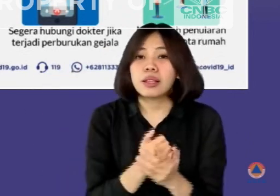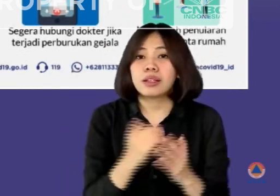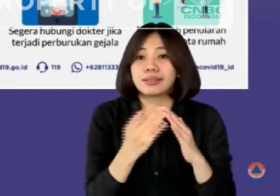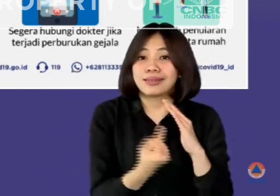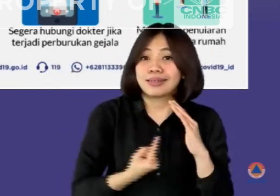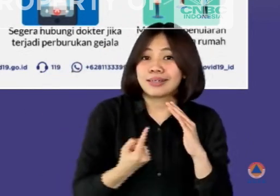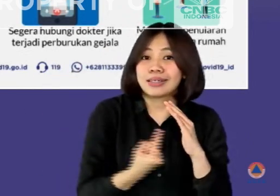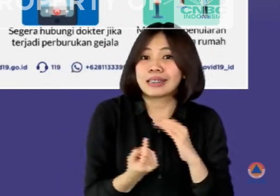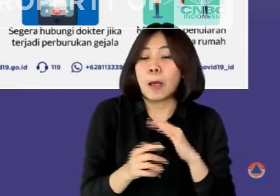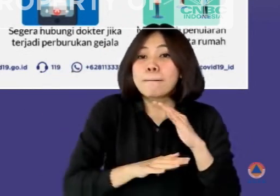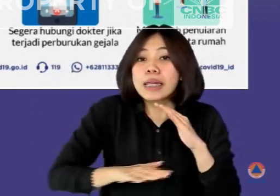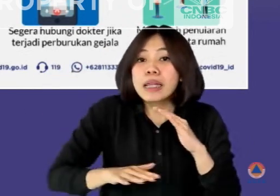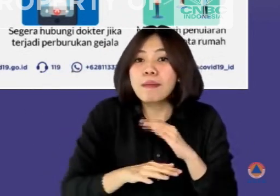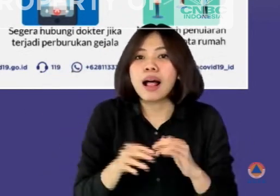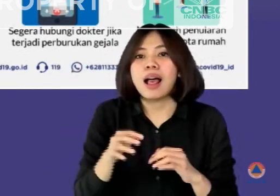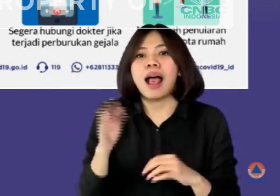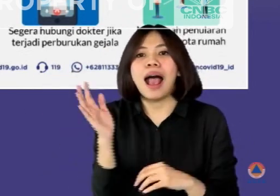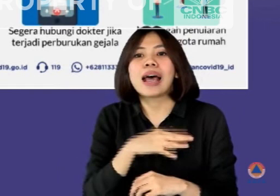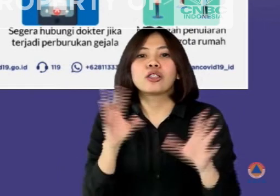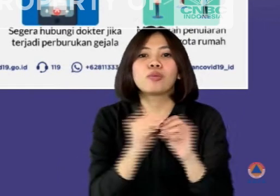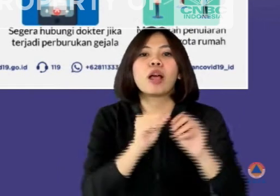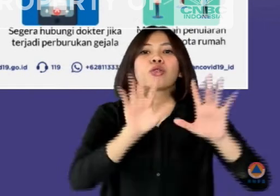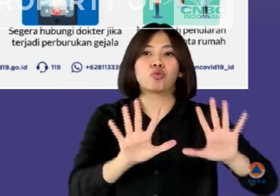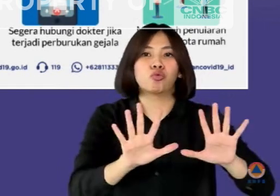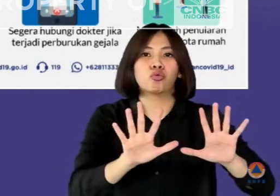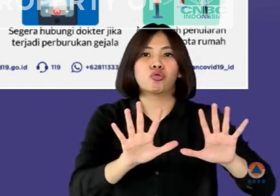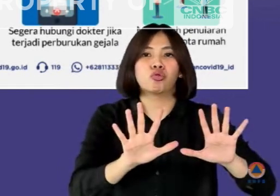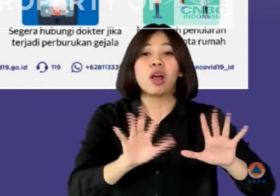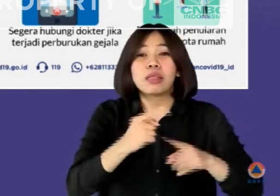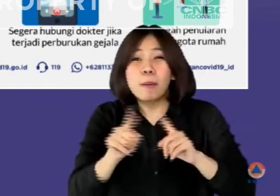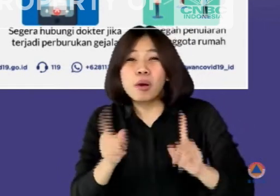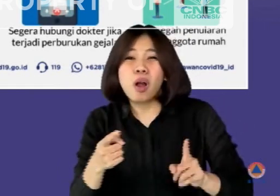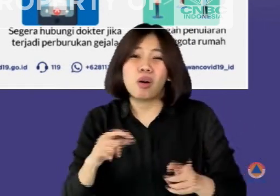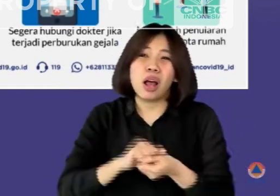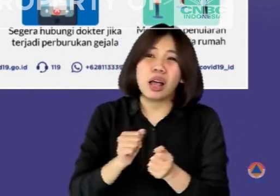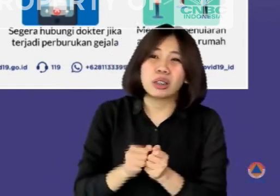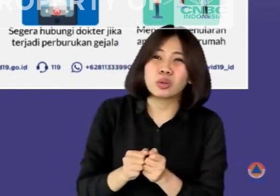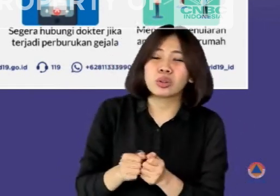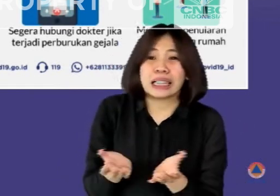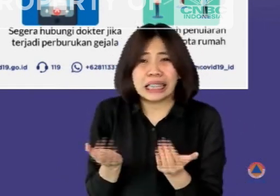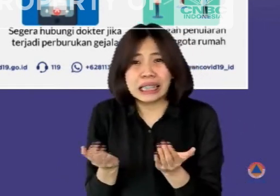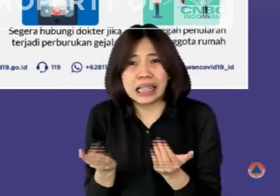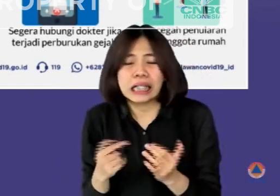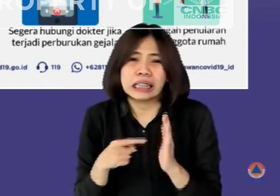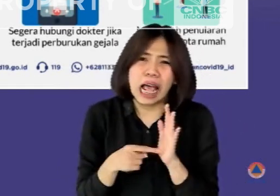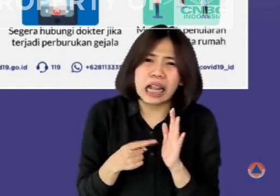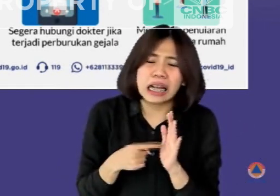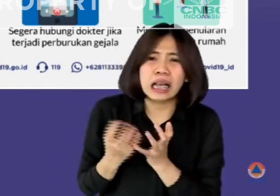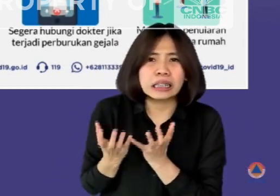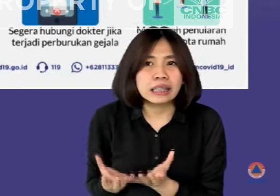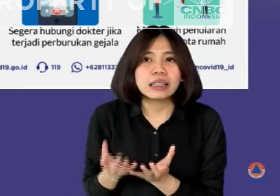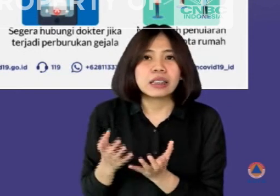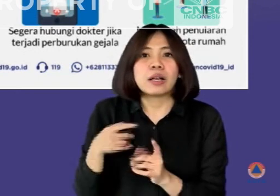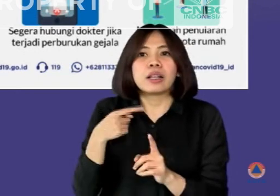dilakukan minimal 10 hari untuk kasus tanpa gejala dan 10 hari untuk kasus dengan gejala ringan dengan